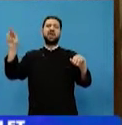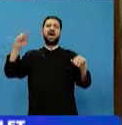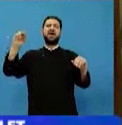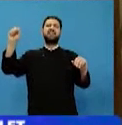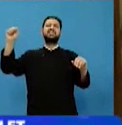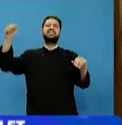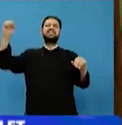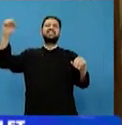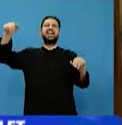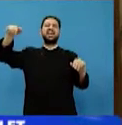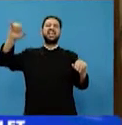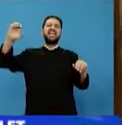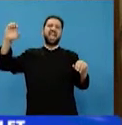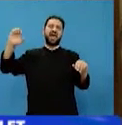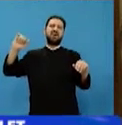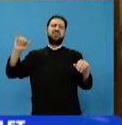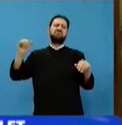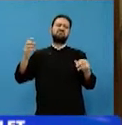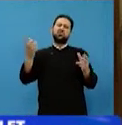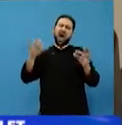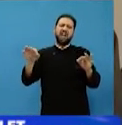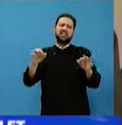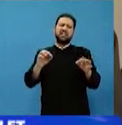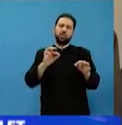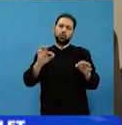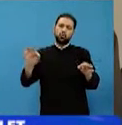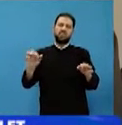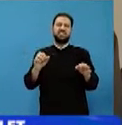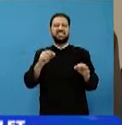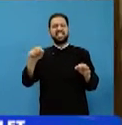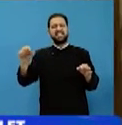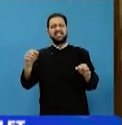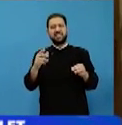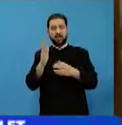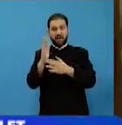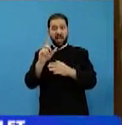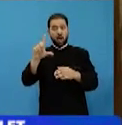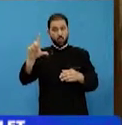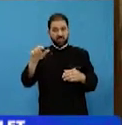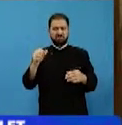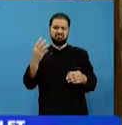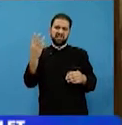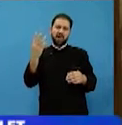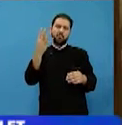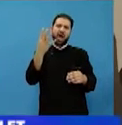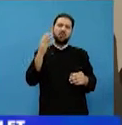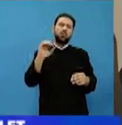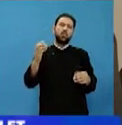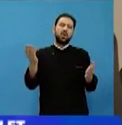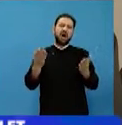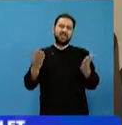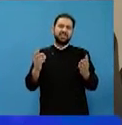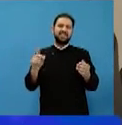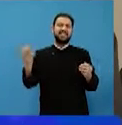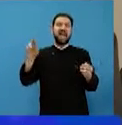Efendi, precum și lucrarea Părinții a Gheorit, sunt scrise de mâna sa. Dar celelalte lucrări sunt mărturii ale celor care